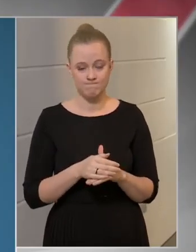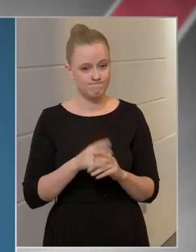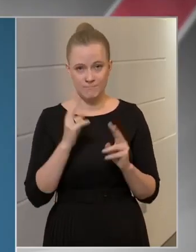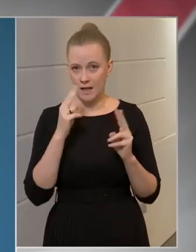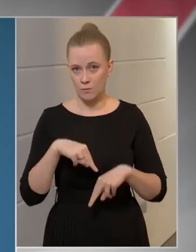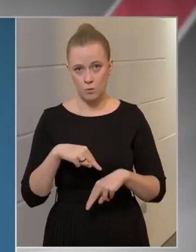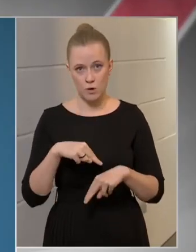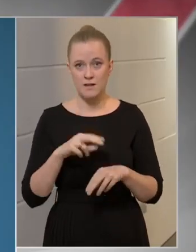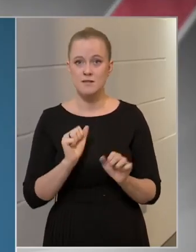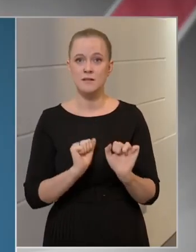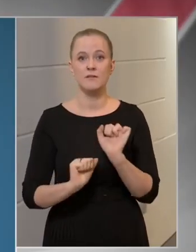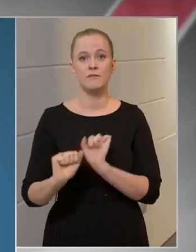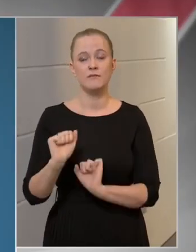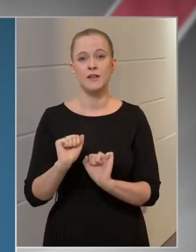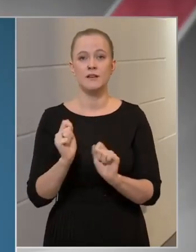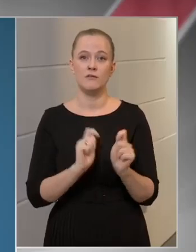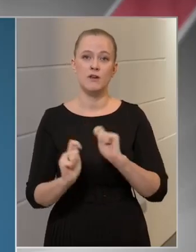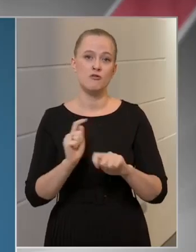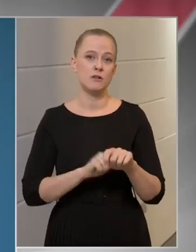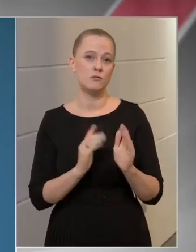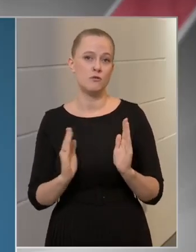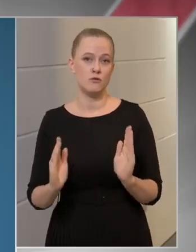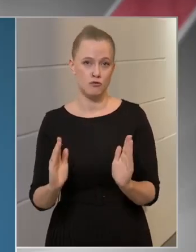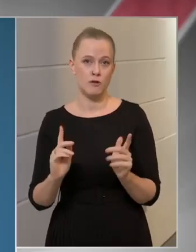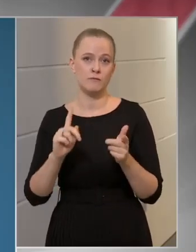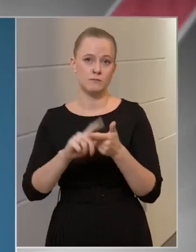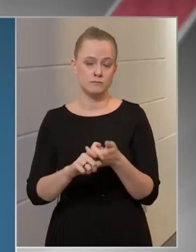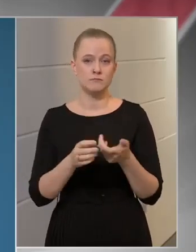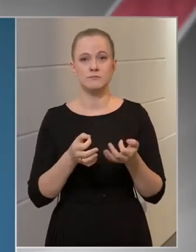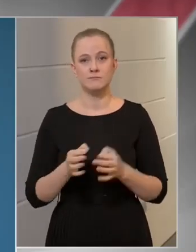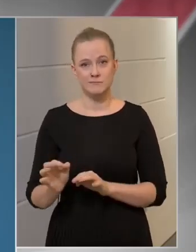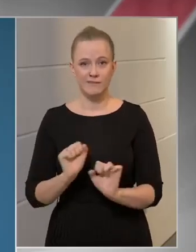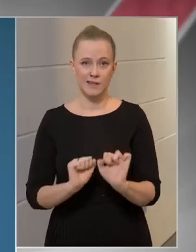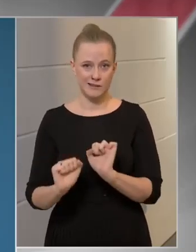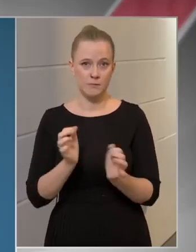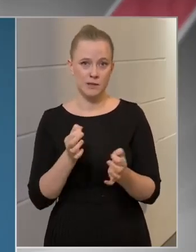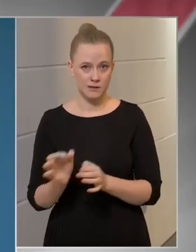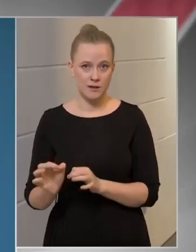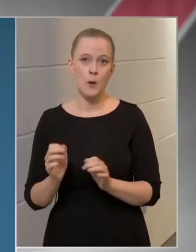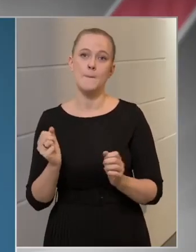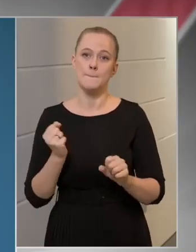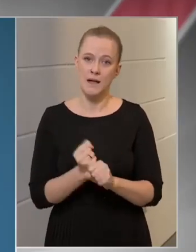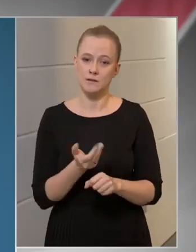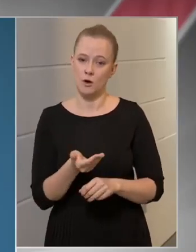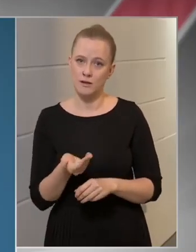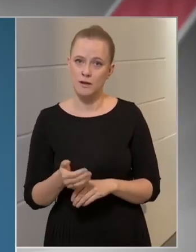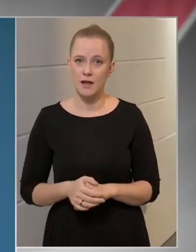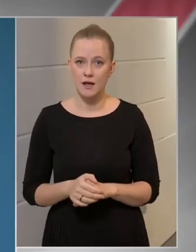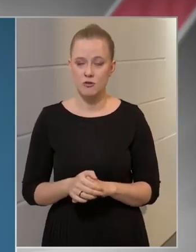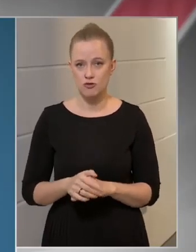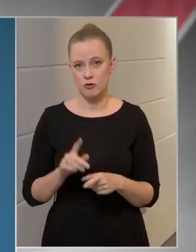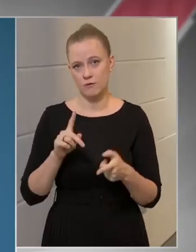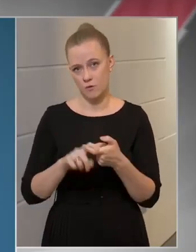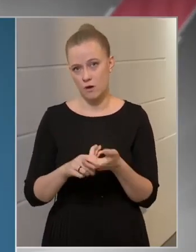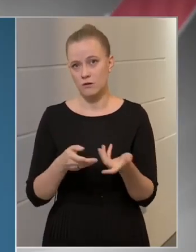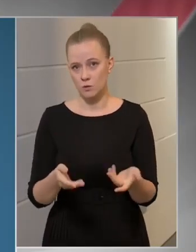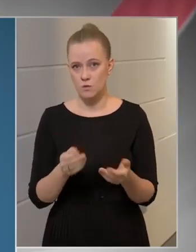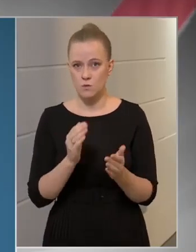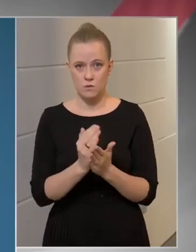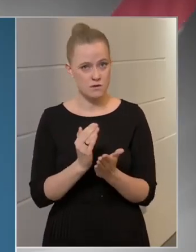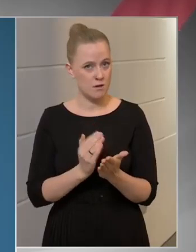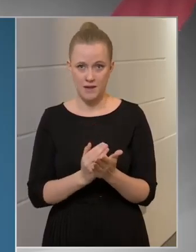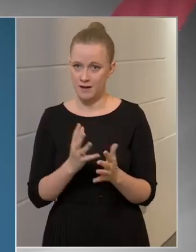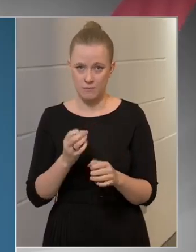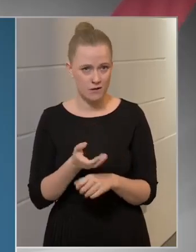védett vásárlási idősáv védelmére vonatkozó védelmi intézkedések betartására, illetve betartatására vonatkozó szabályokat,